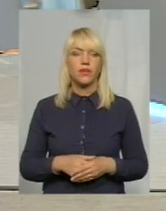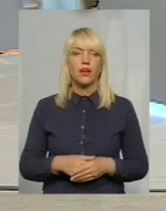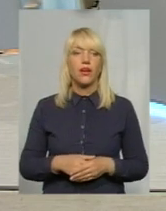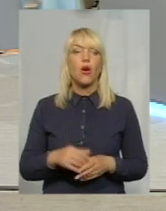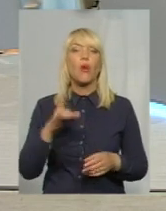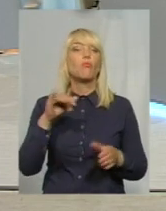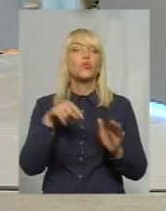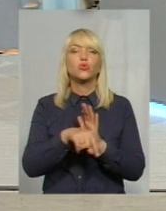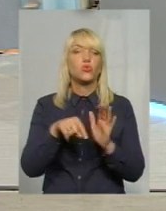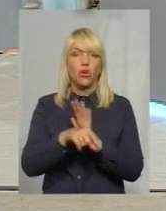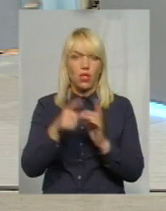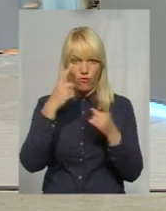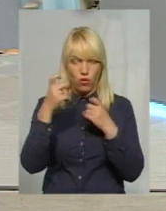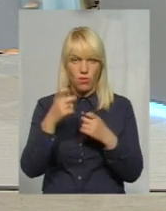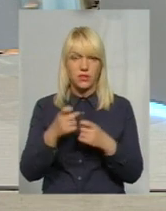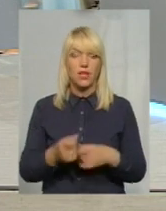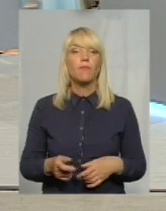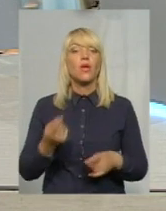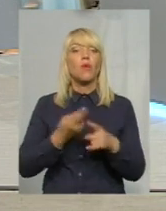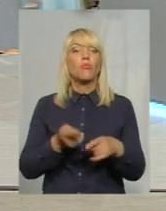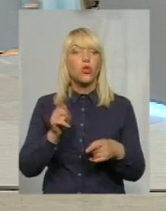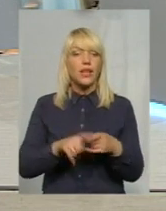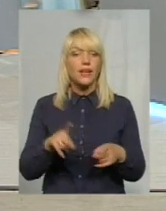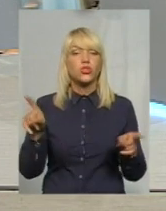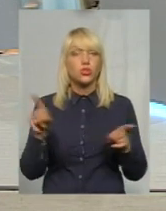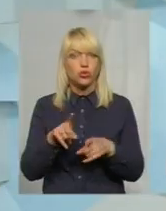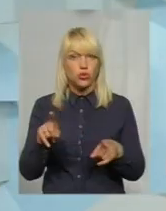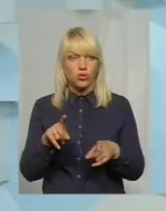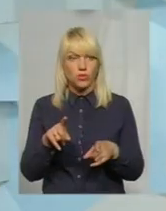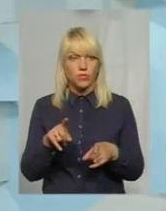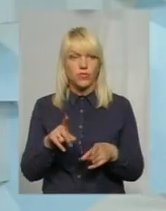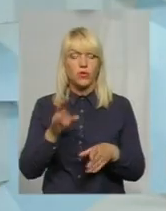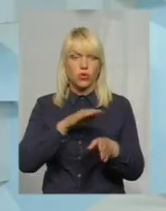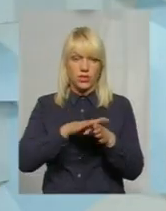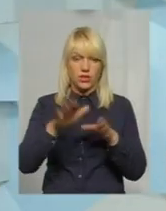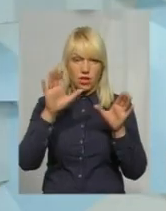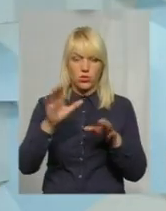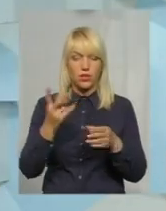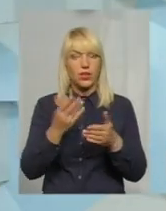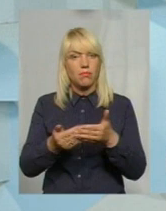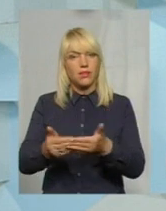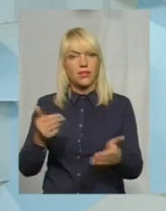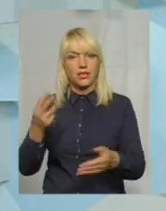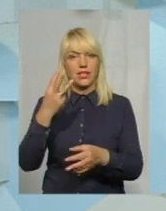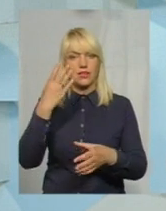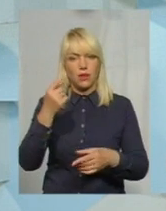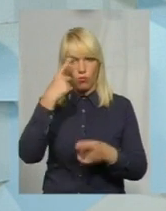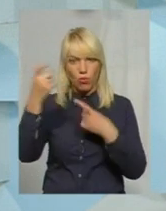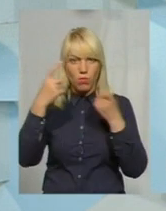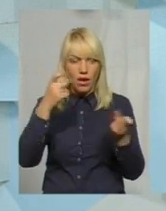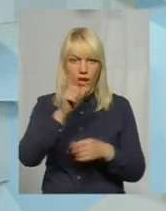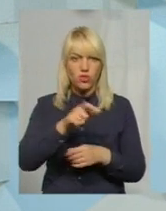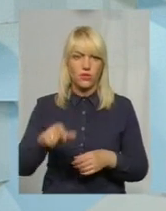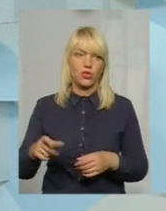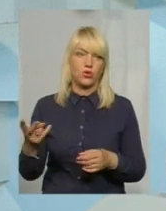Про те, що, коли дотримання, інформація про дотримання закону, за три дні попередження повинні люди знати,